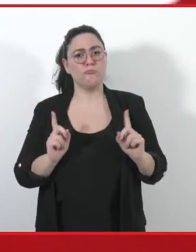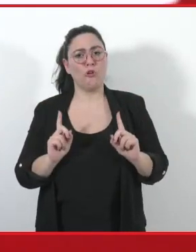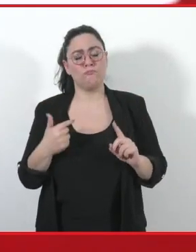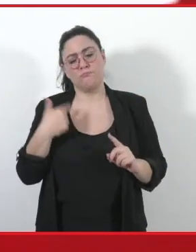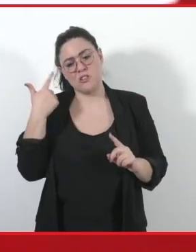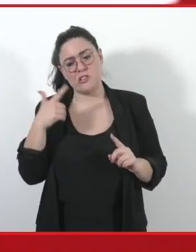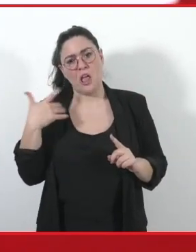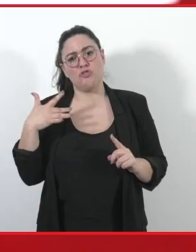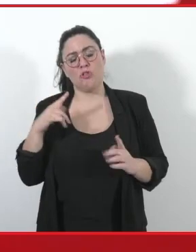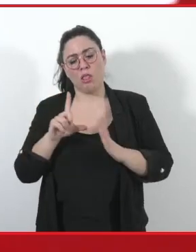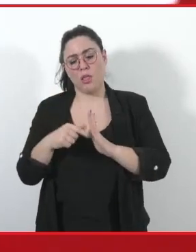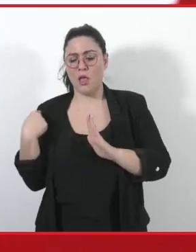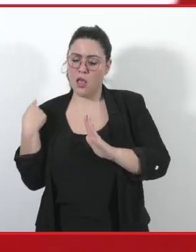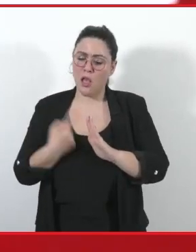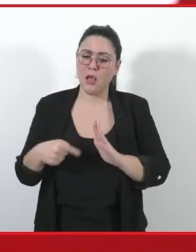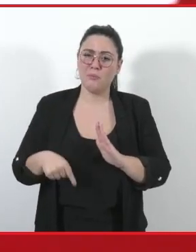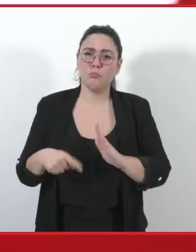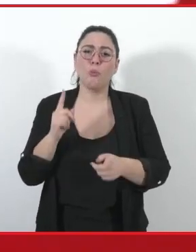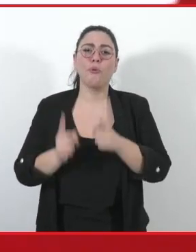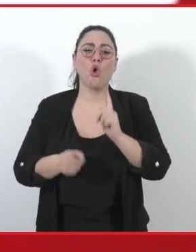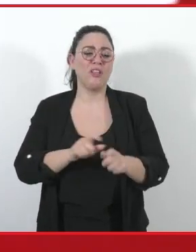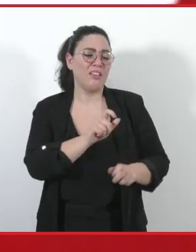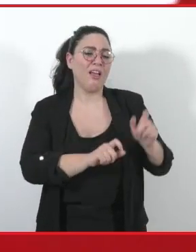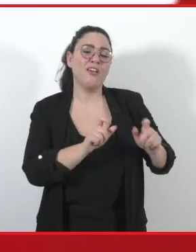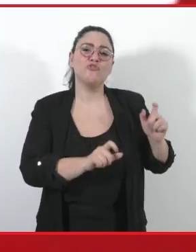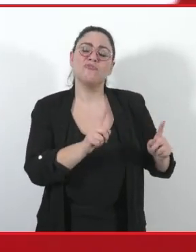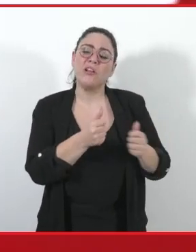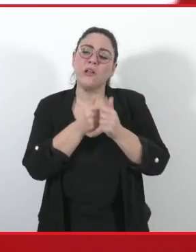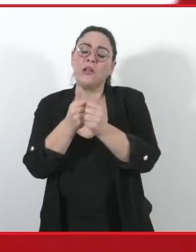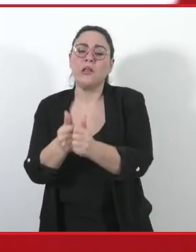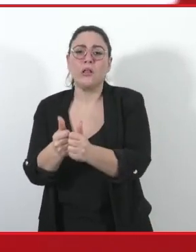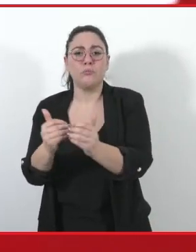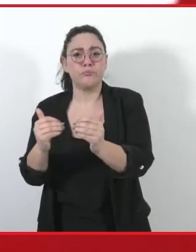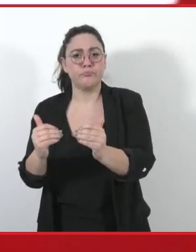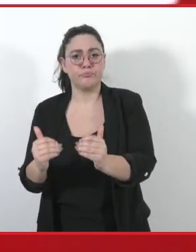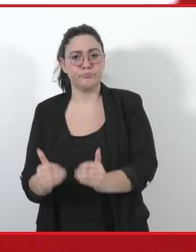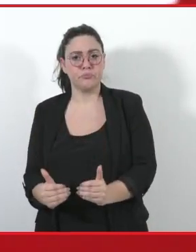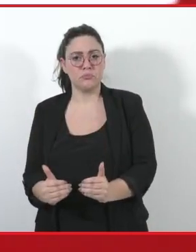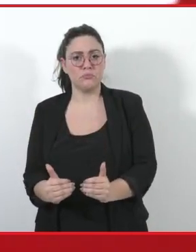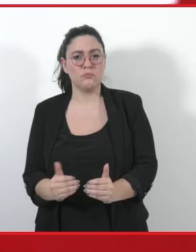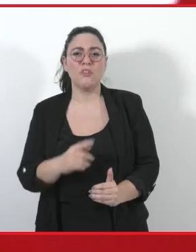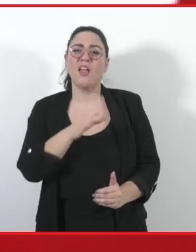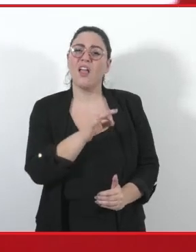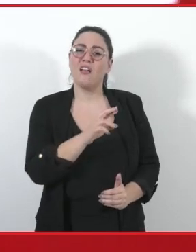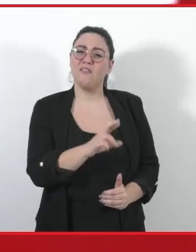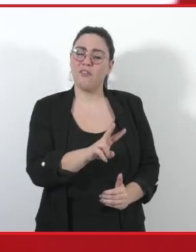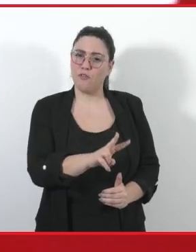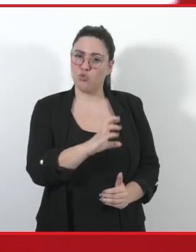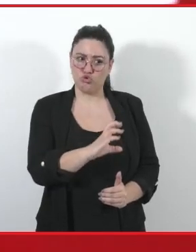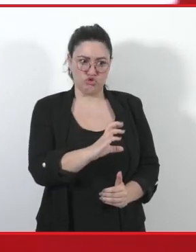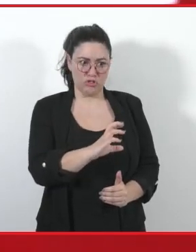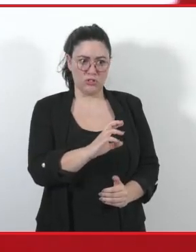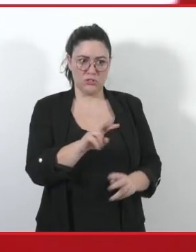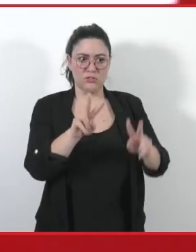politica. Ad agosto dello scorso anno, una rilevazione di SVG ci diceva che un italiano su tre si